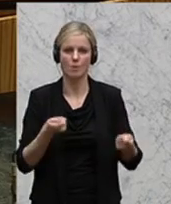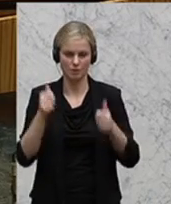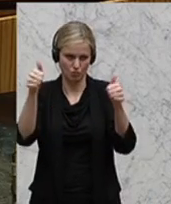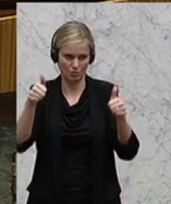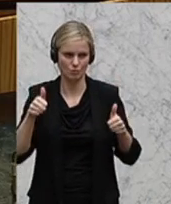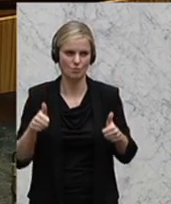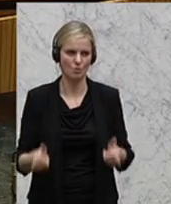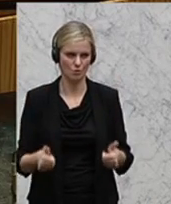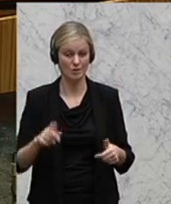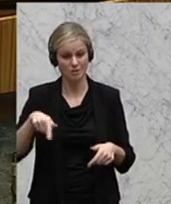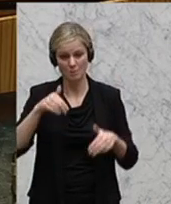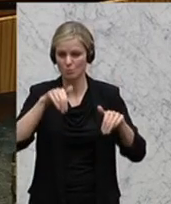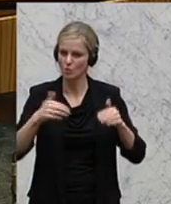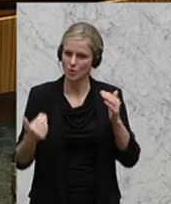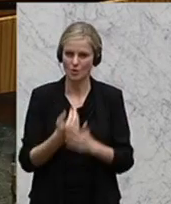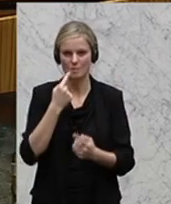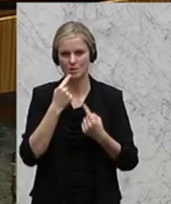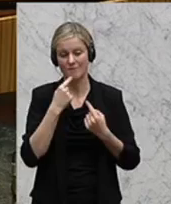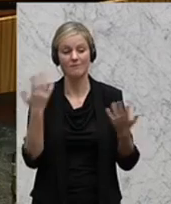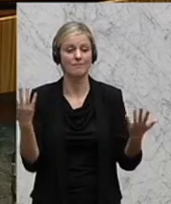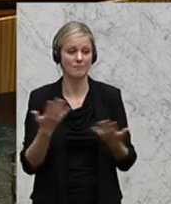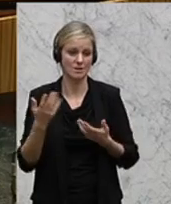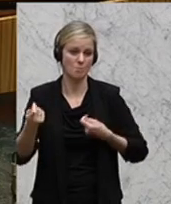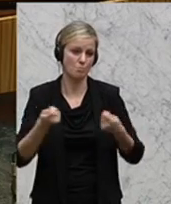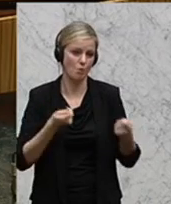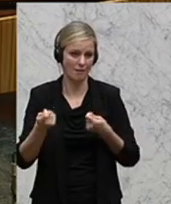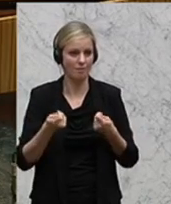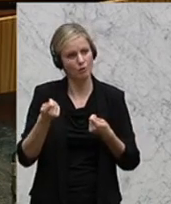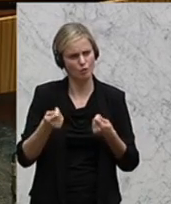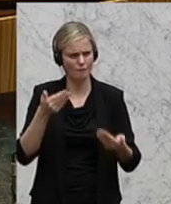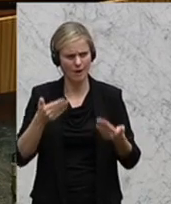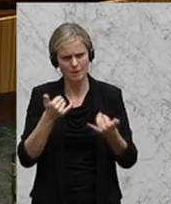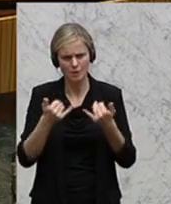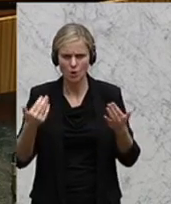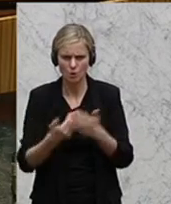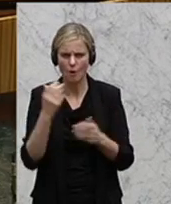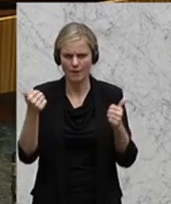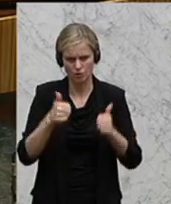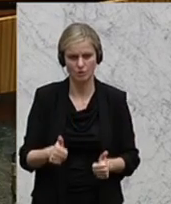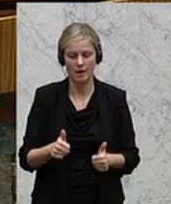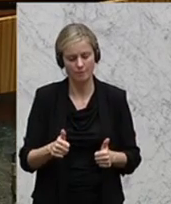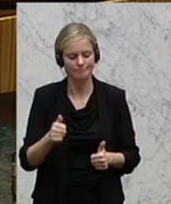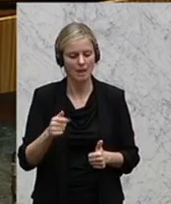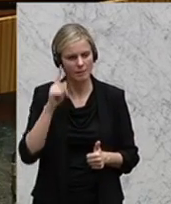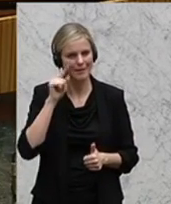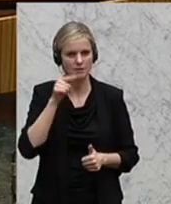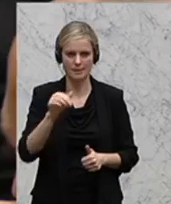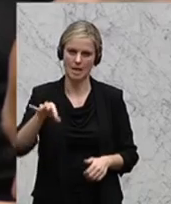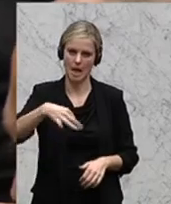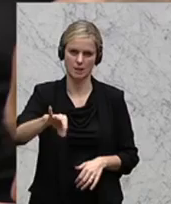etwas anderes, nämlich eine Neugestaltung der politischen Verhältnisse in Österreich und darin sehe ich die einzige Chance. Dankeschön.